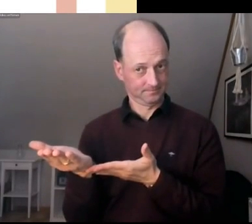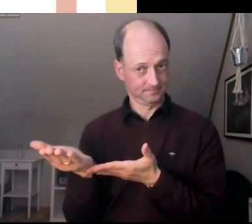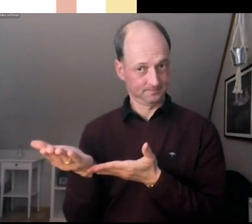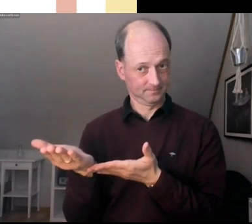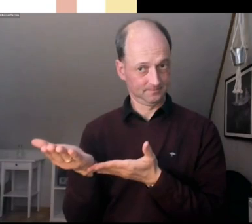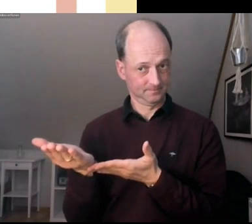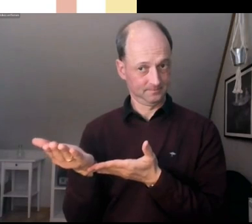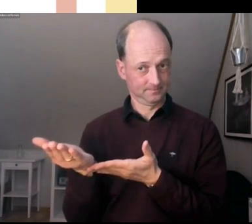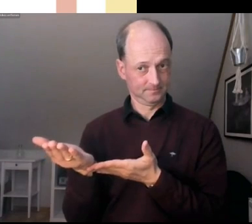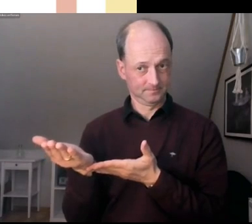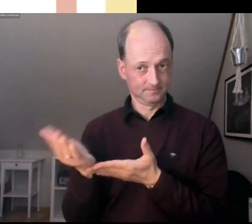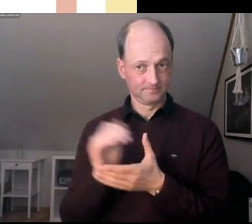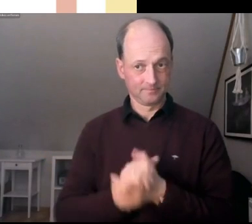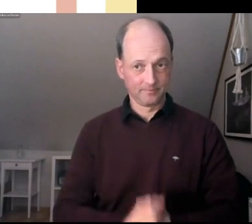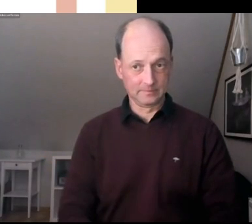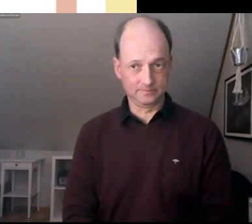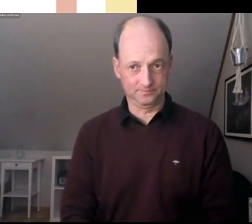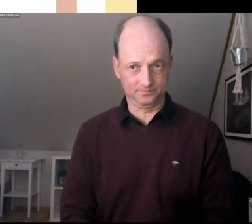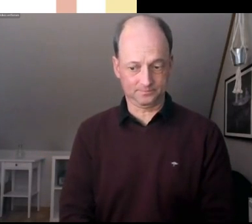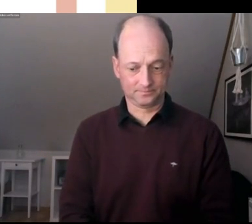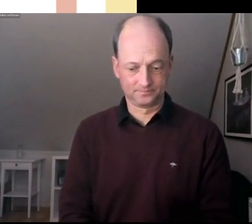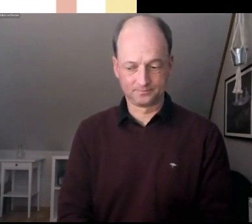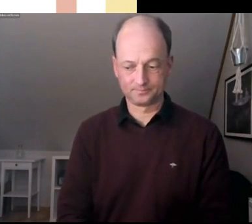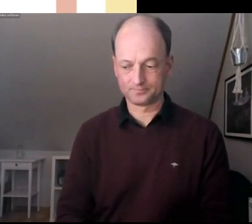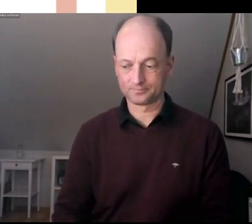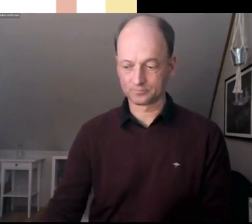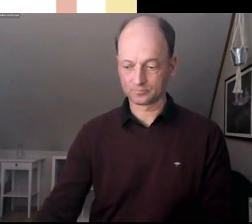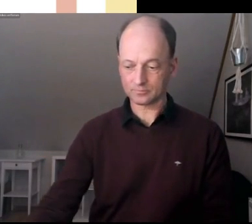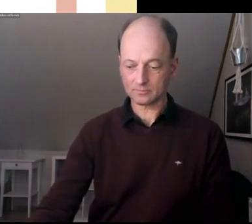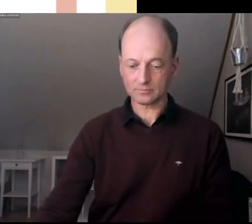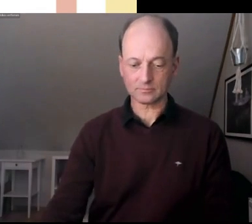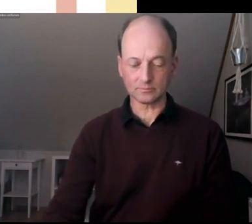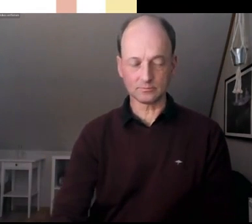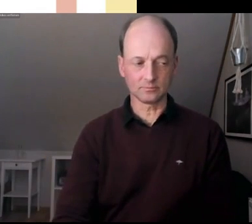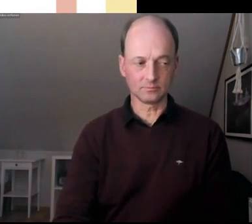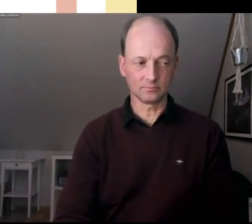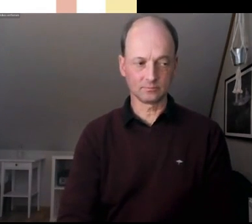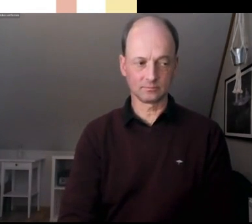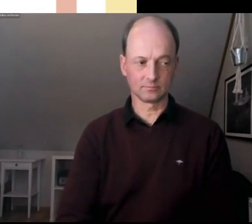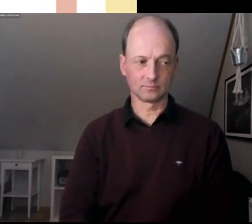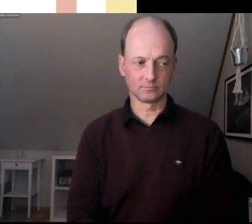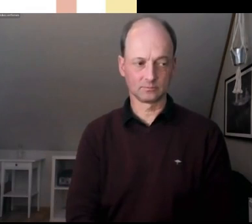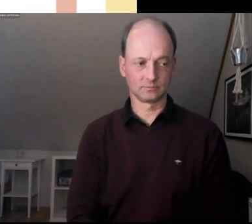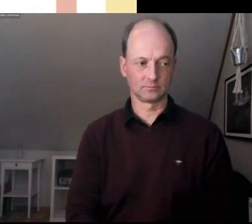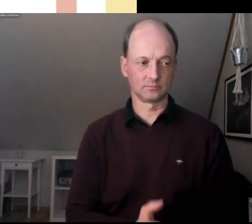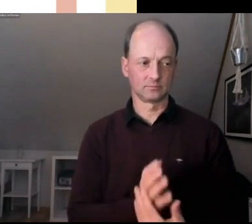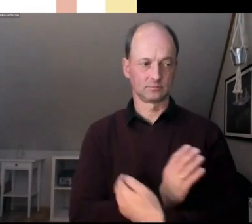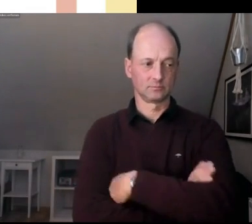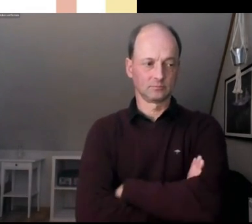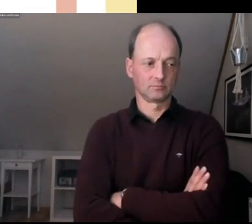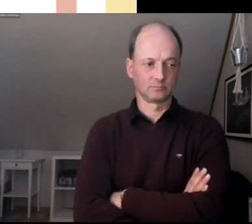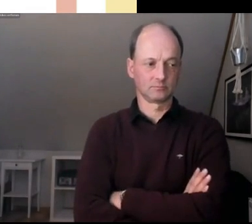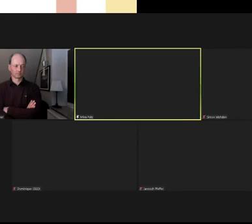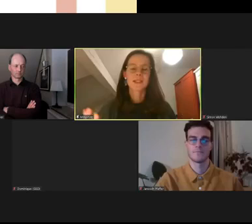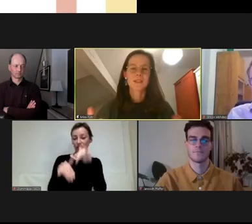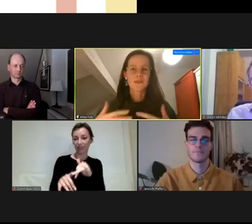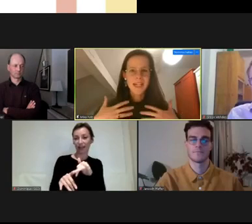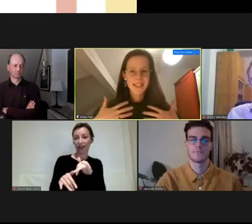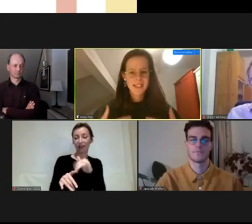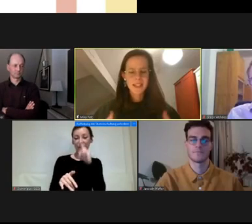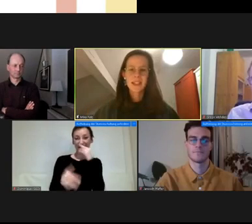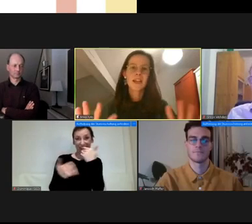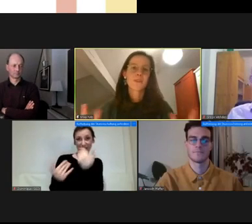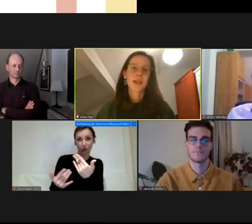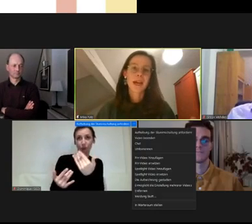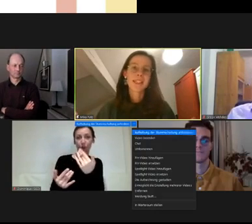vorher erklärt habe, ist, dass die Hoffnung ist, dass dadurch auch die Akzeptanz dieser Klimamaßnahmen viel höher ist,